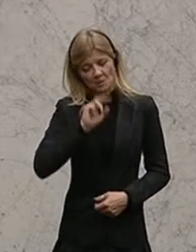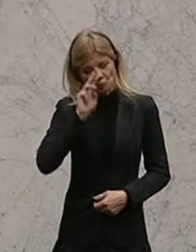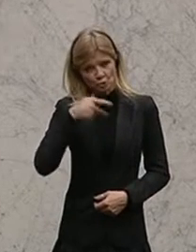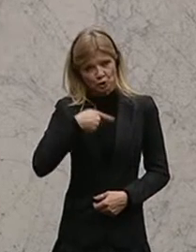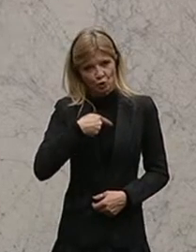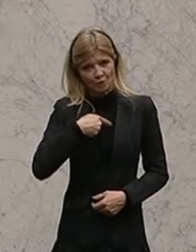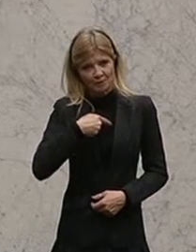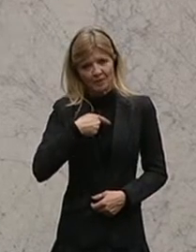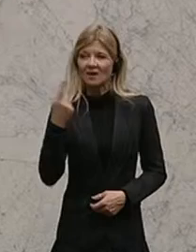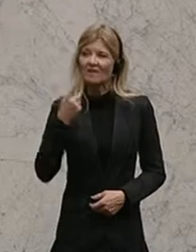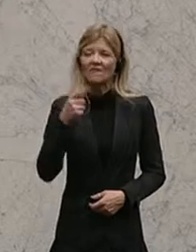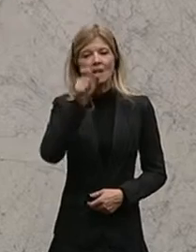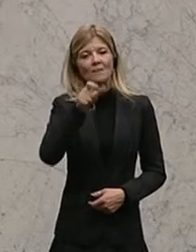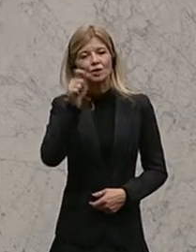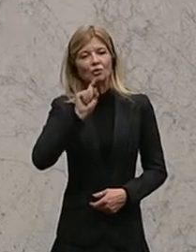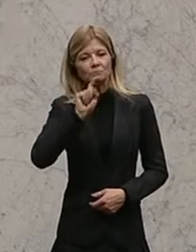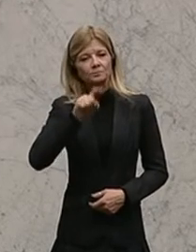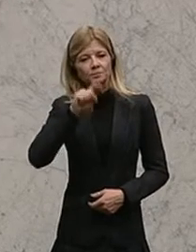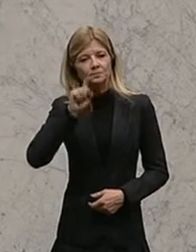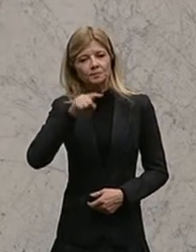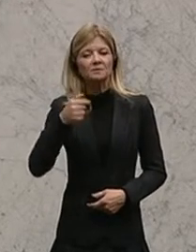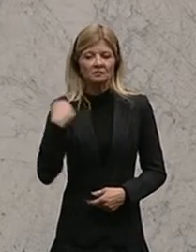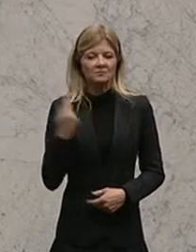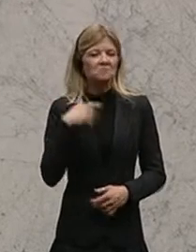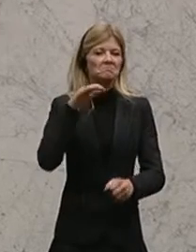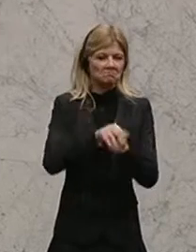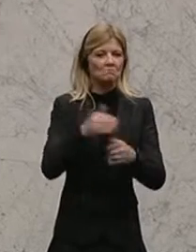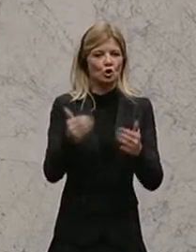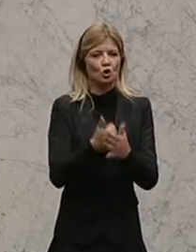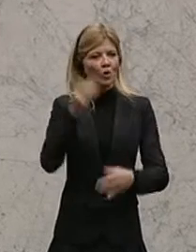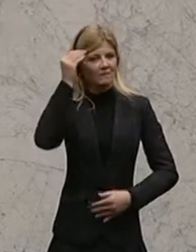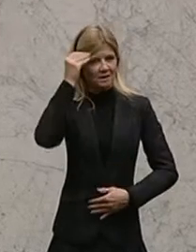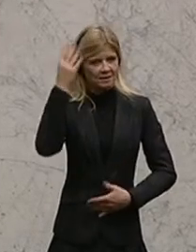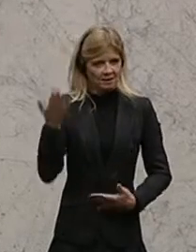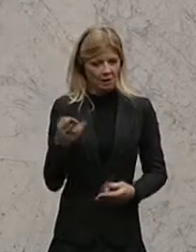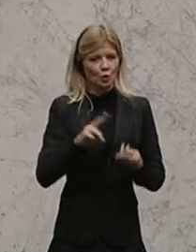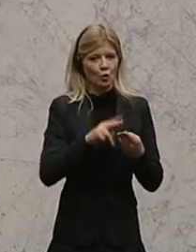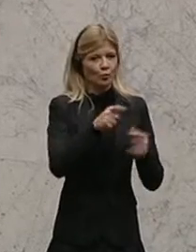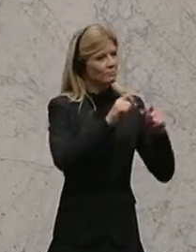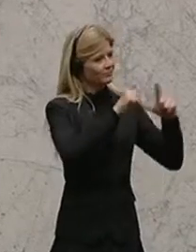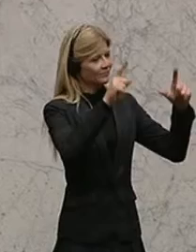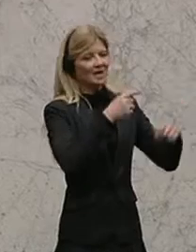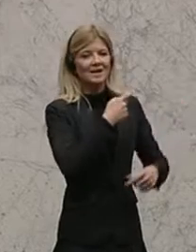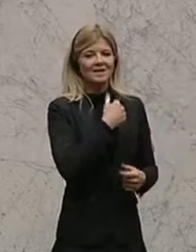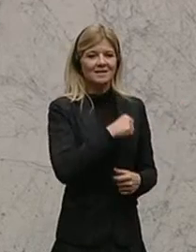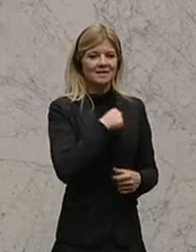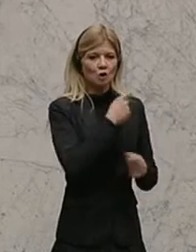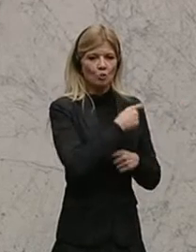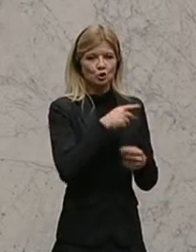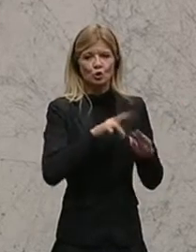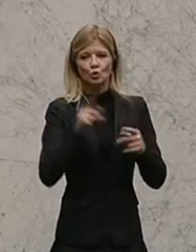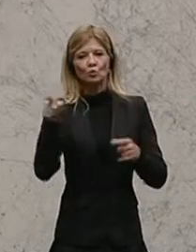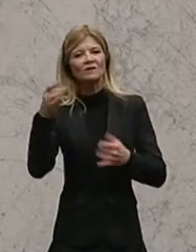Auskunftspersonen weitere Erkenntnisse bekommen werden, die das Bild der Krisenkommission und auch das Bild in der Öffentlichkeit